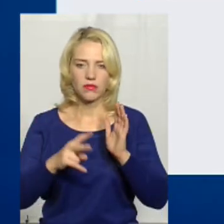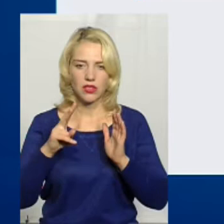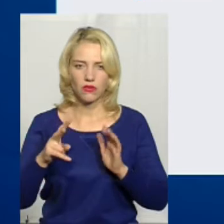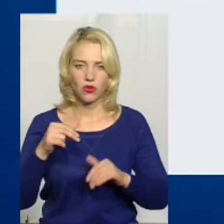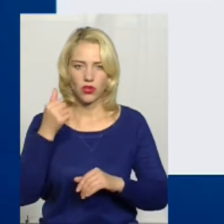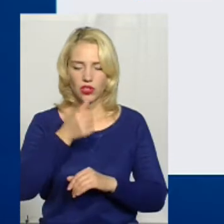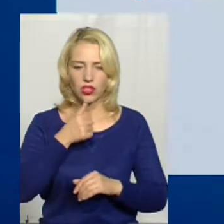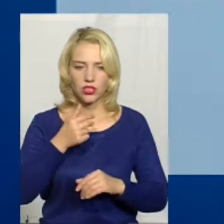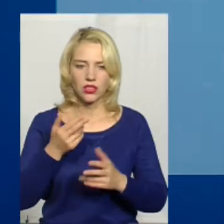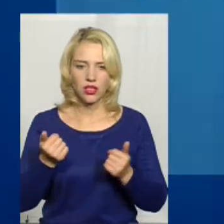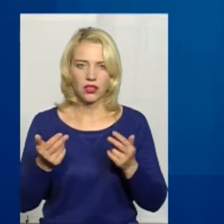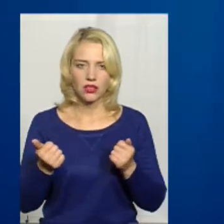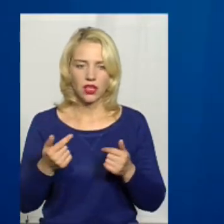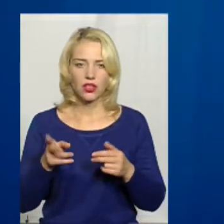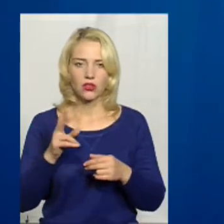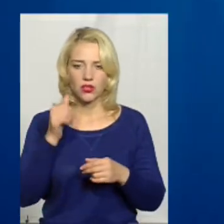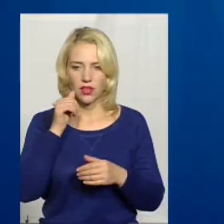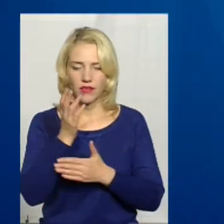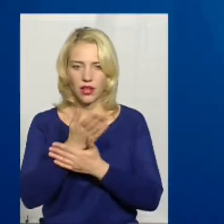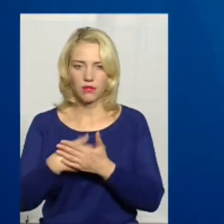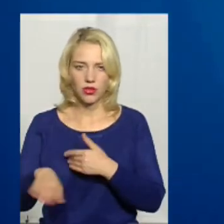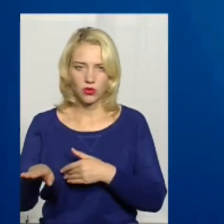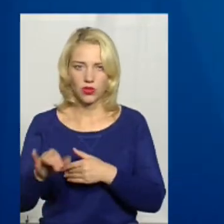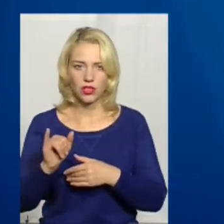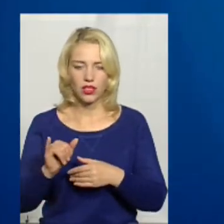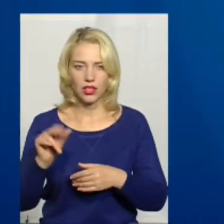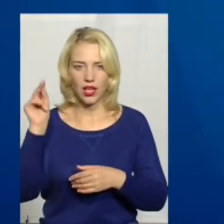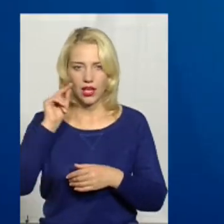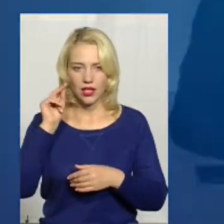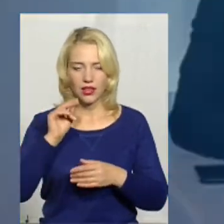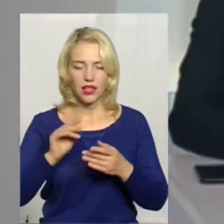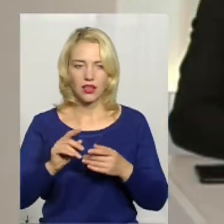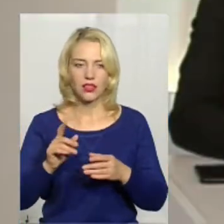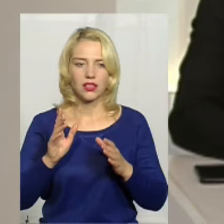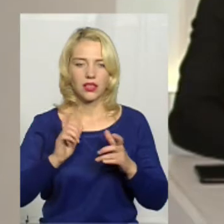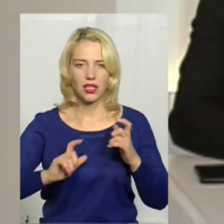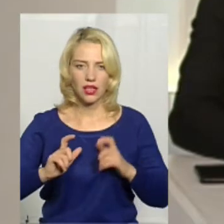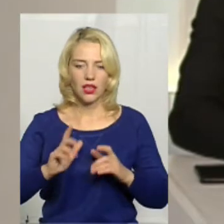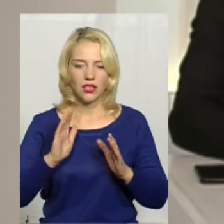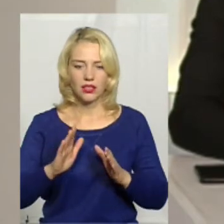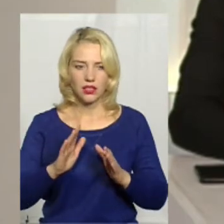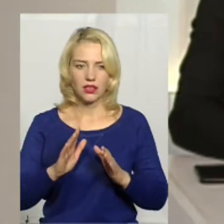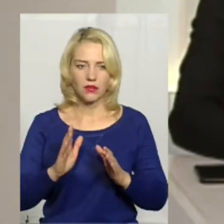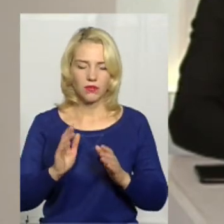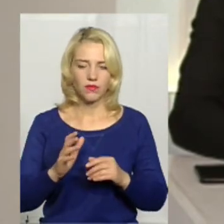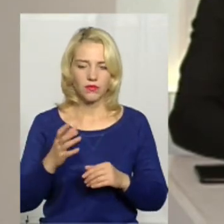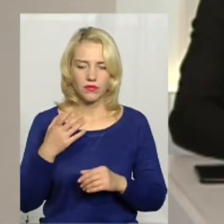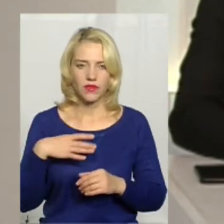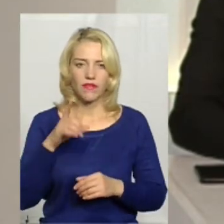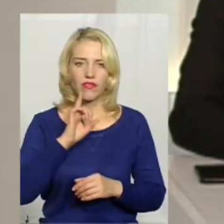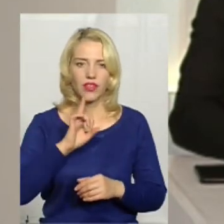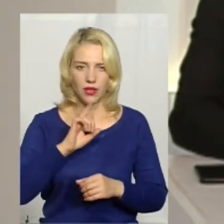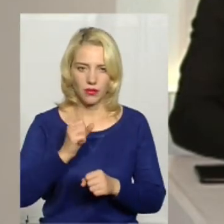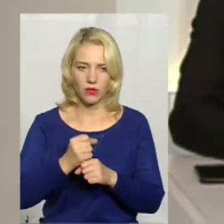-річні, так-так, які завтра підуть, і інтерни не йдуть, лише переконтуватися і далі. Бо за 3